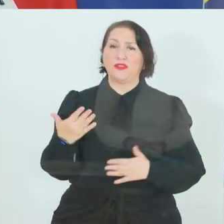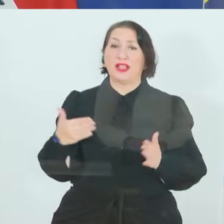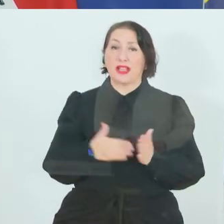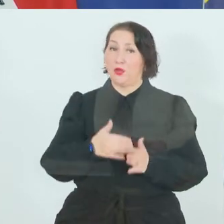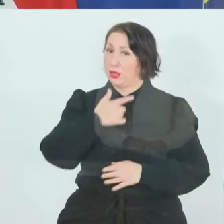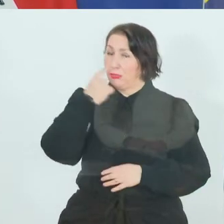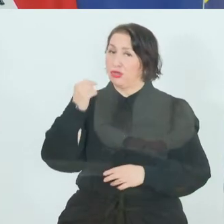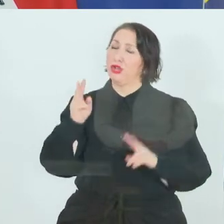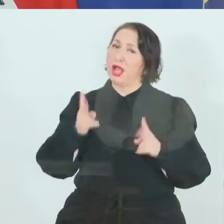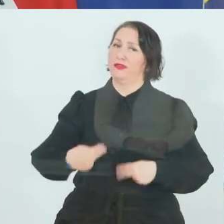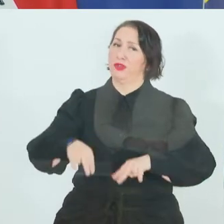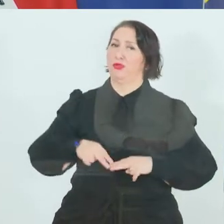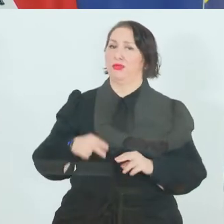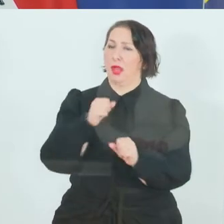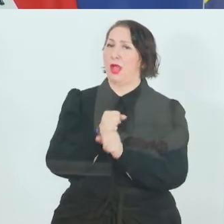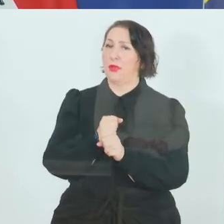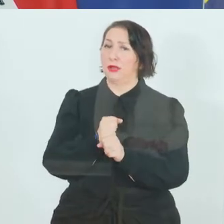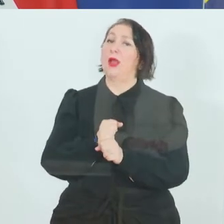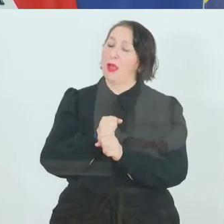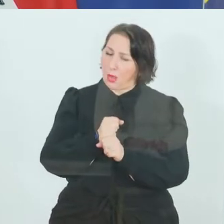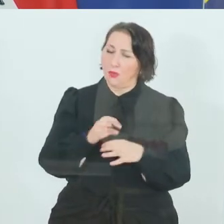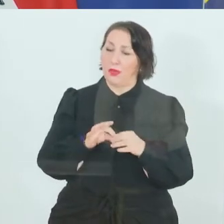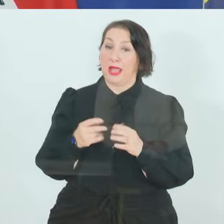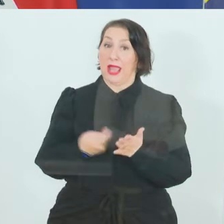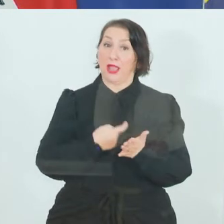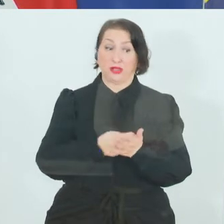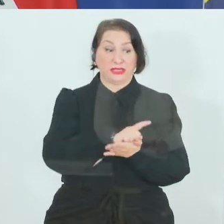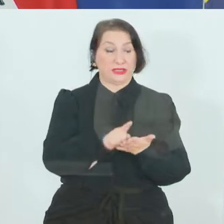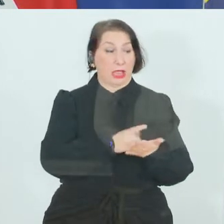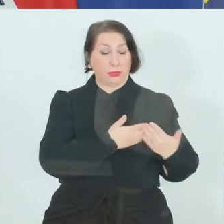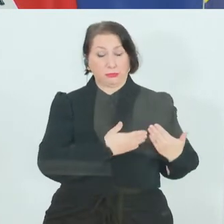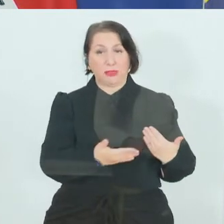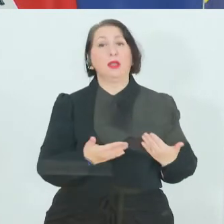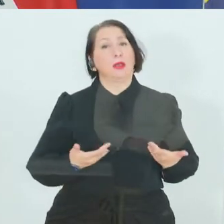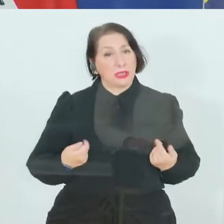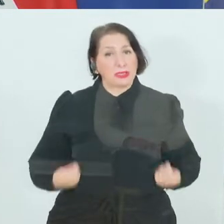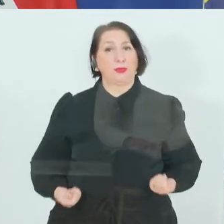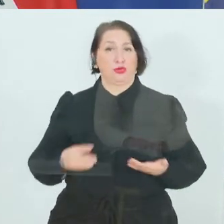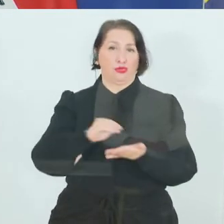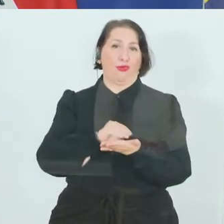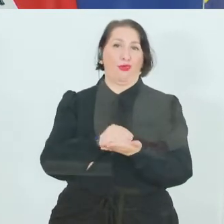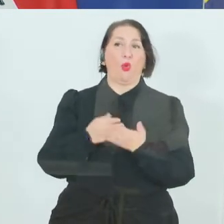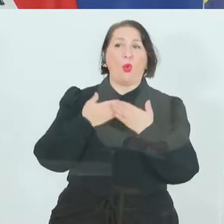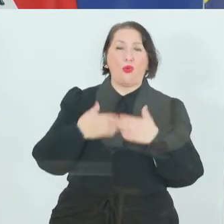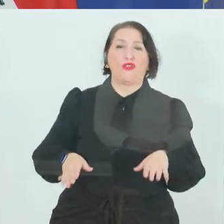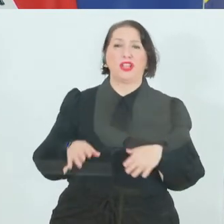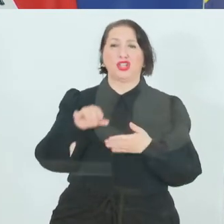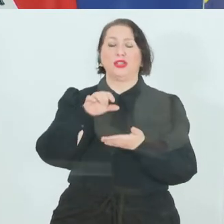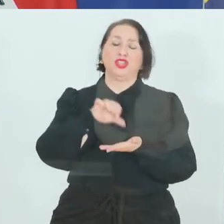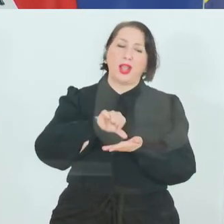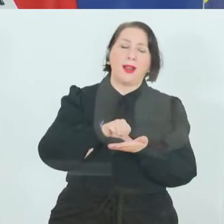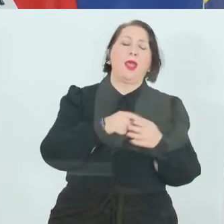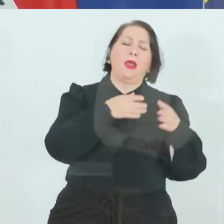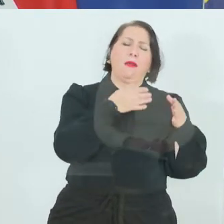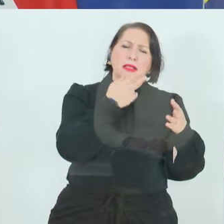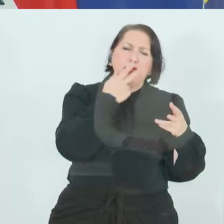Beschäftigung bringen. Also auch im Zuge der herausfordernden Zeiten gibt es offene Stellen, die verschieben sich ein Stück weit,